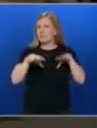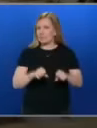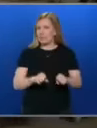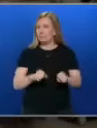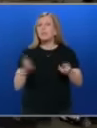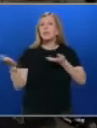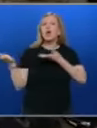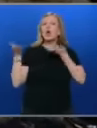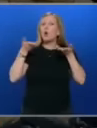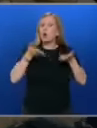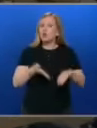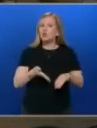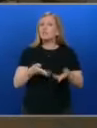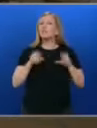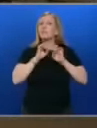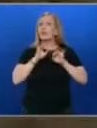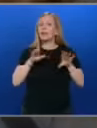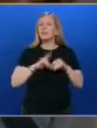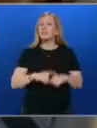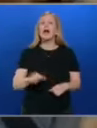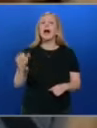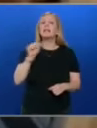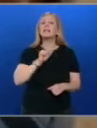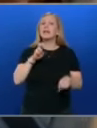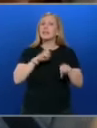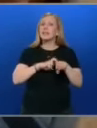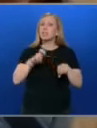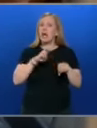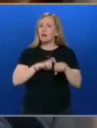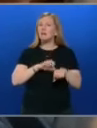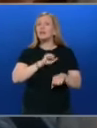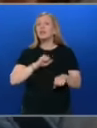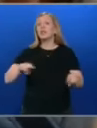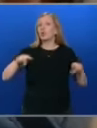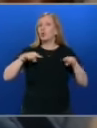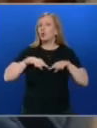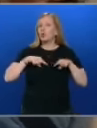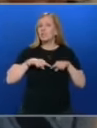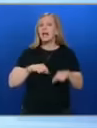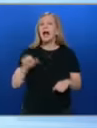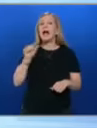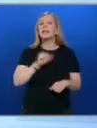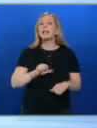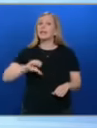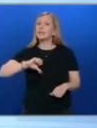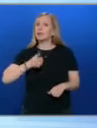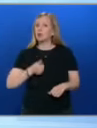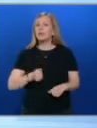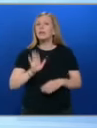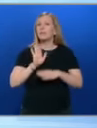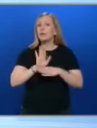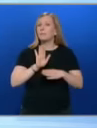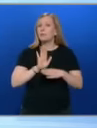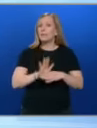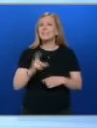Гостив още от деня главен комисар Александър Джартов, юристът от Антикорупционния фонд Андрей Янкулов и депутатът от има